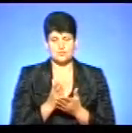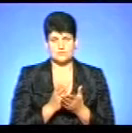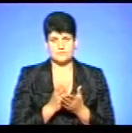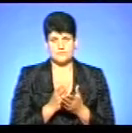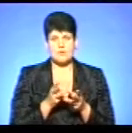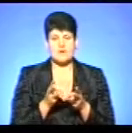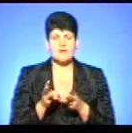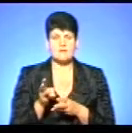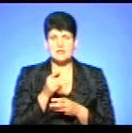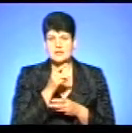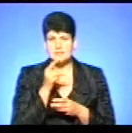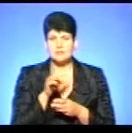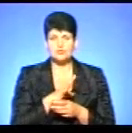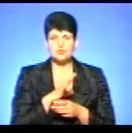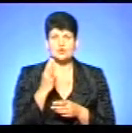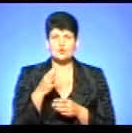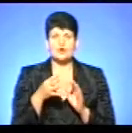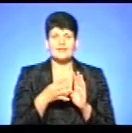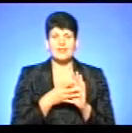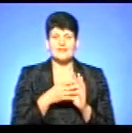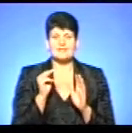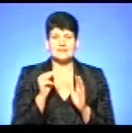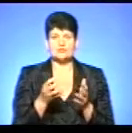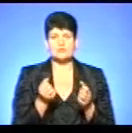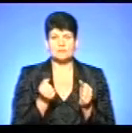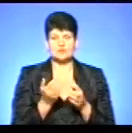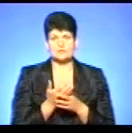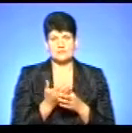опалюваний період було 49 тисяч отержувачів субсидій.